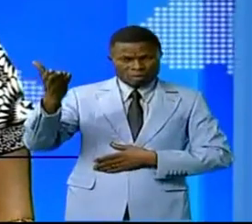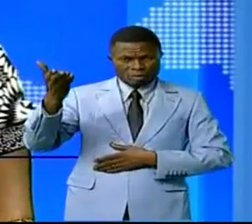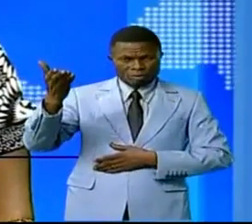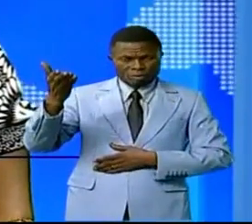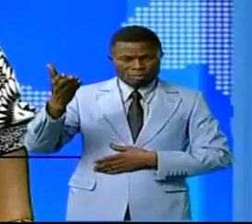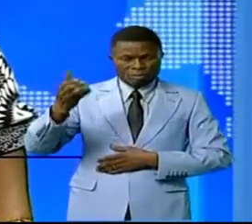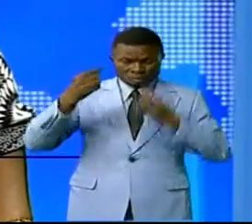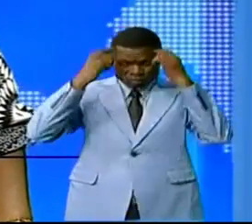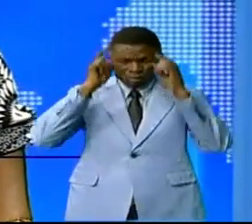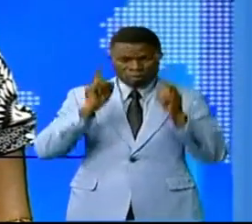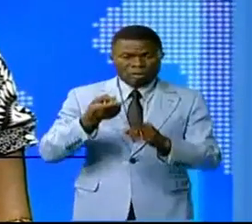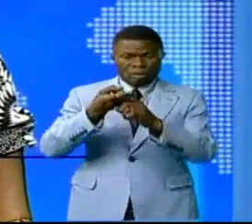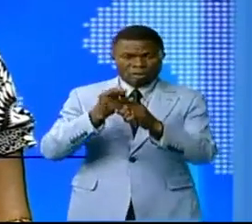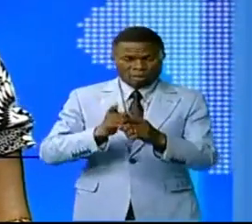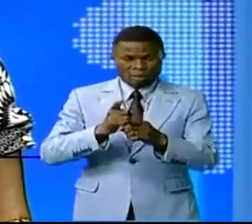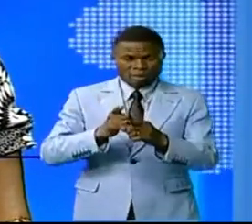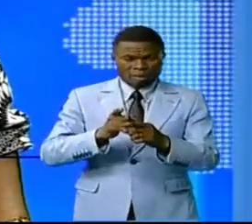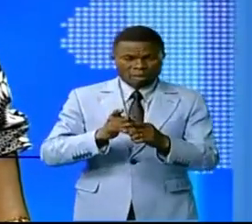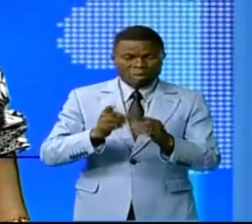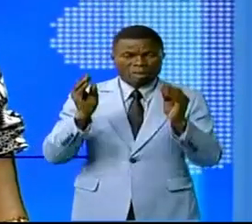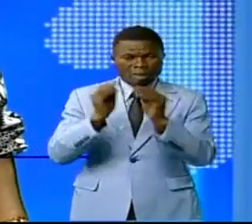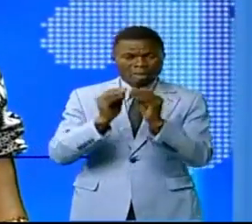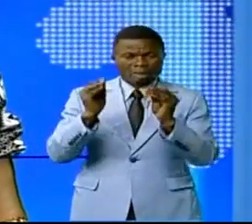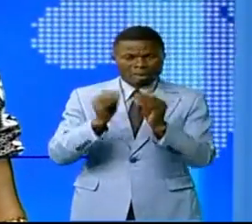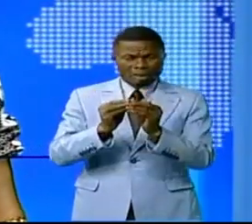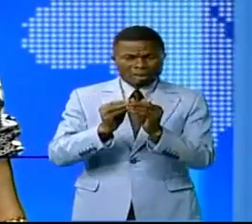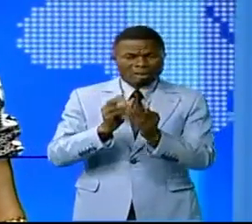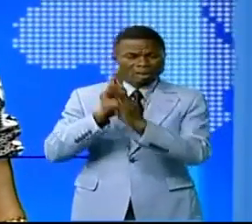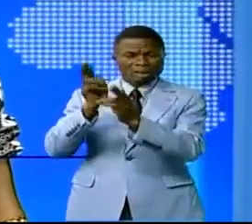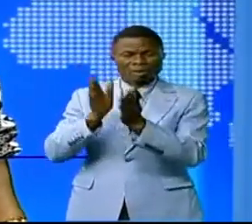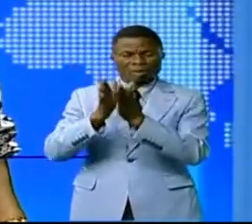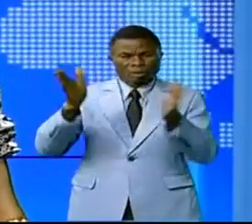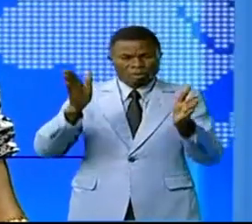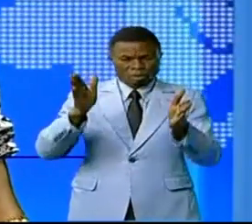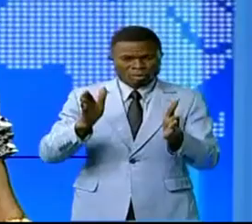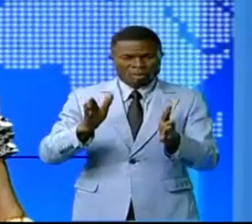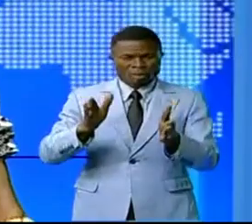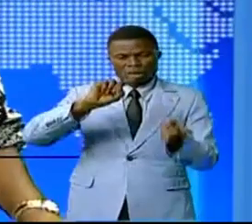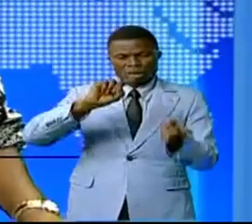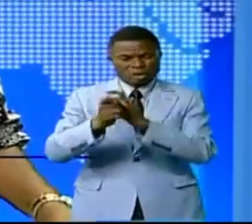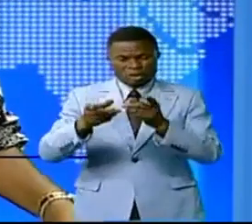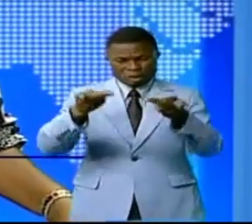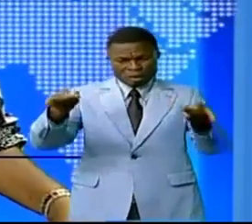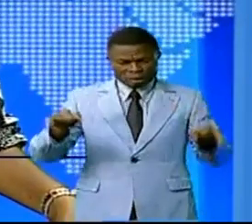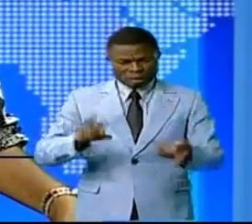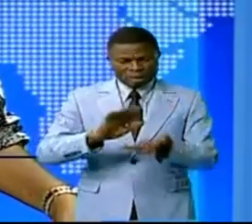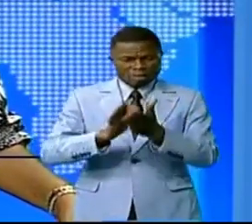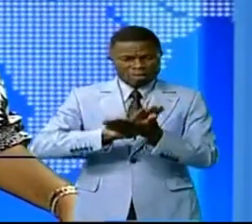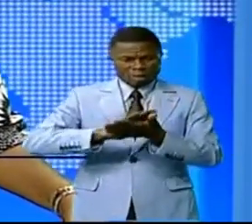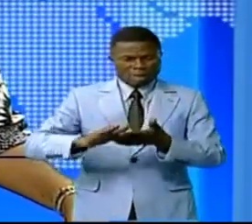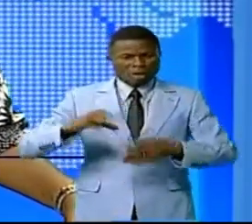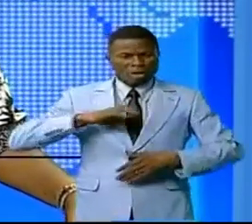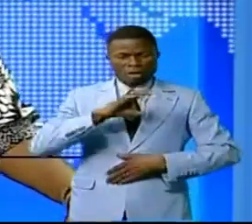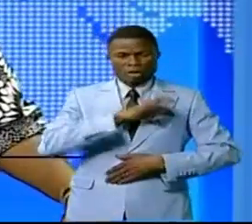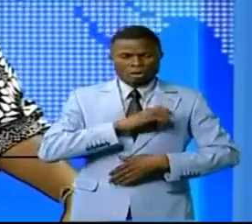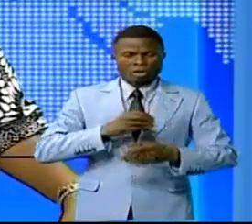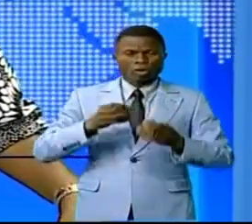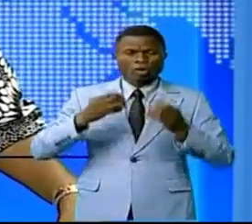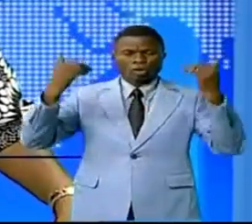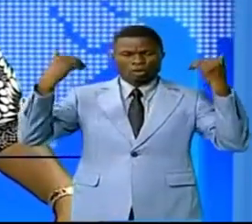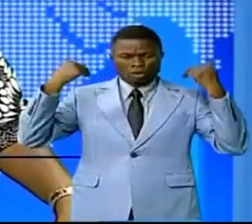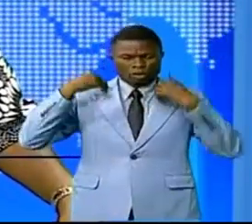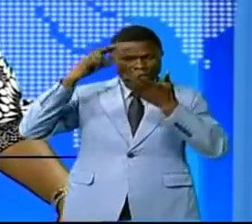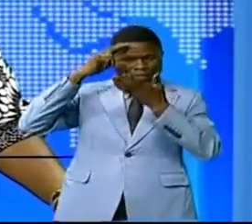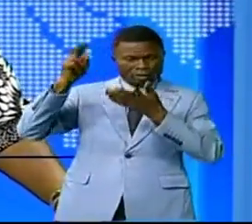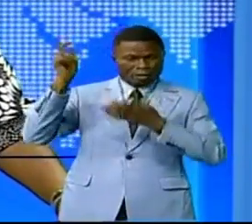La décision est tombée après les états de lieu et les états généraux d'assainissement convoqués par le comité de gestion du professeur